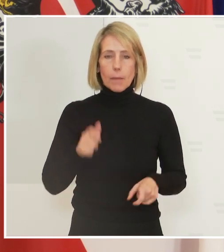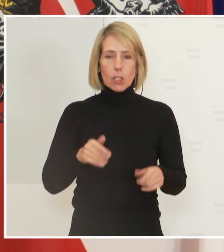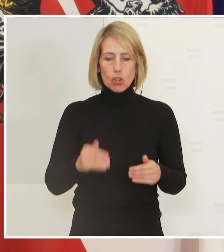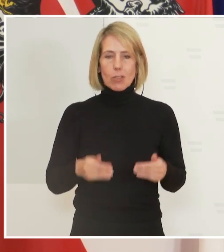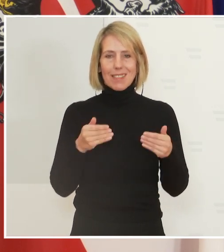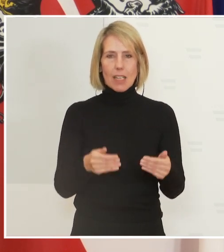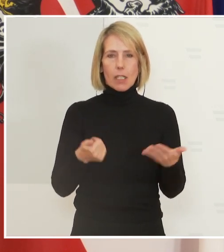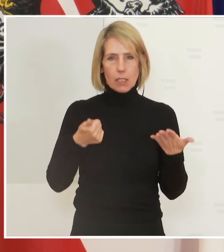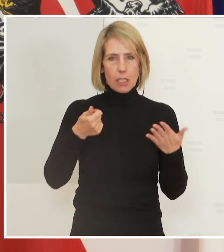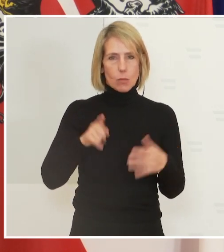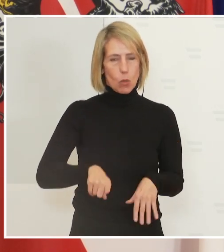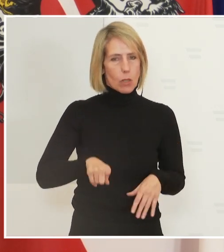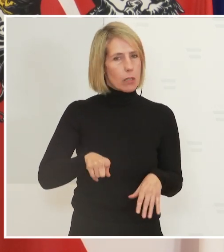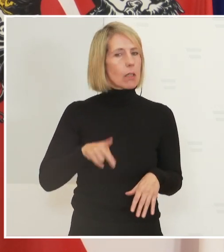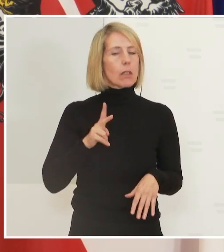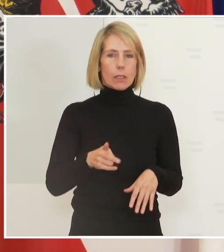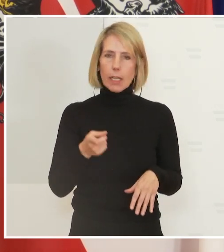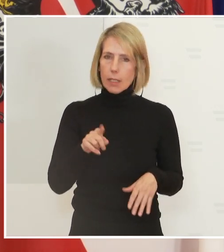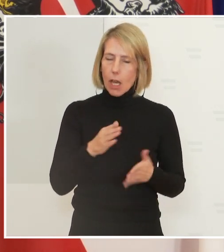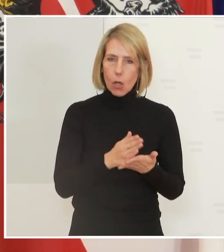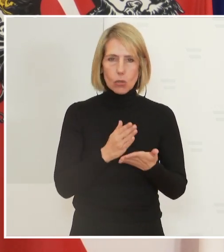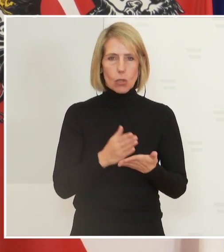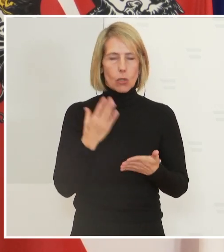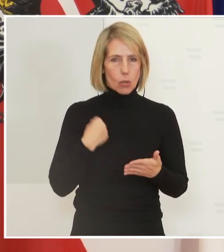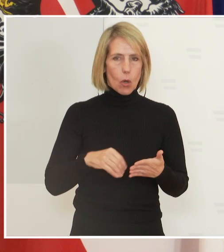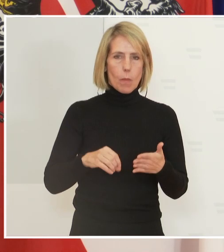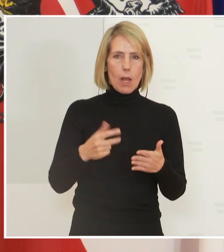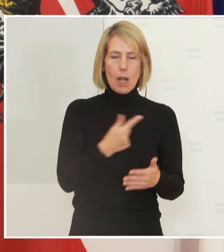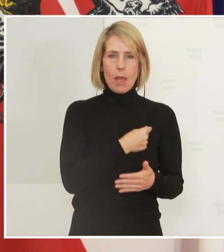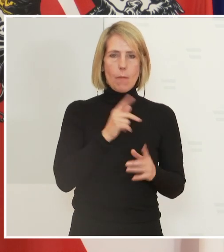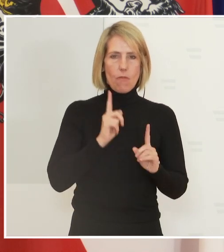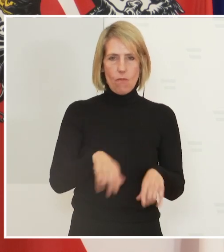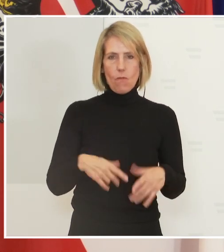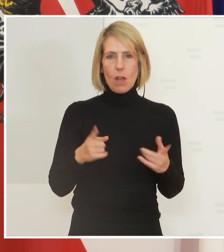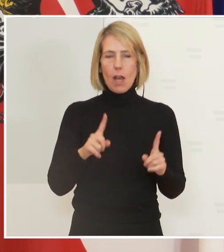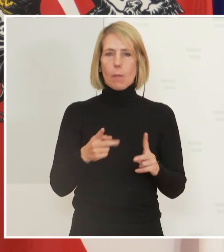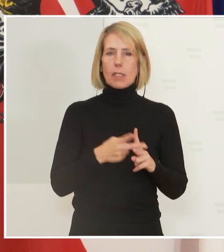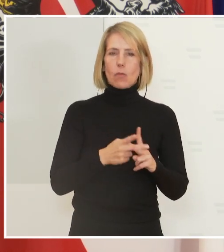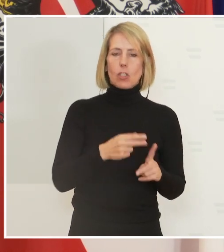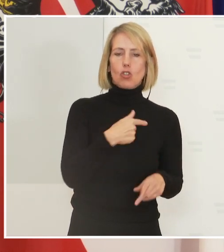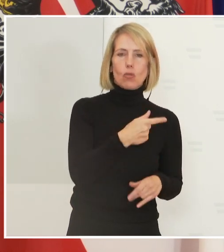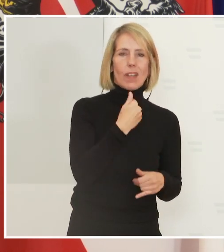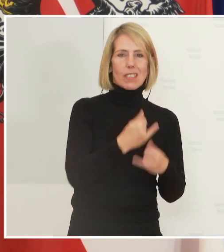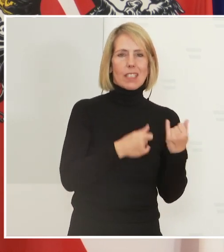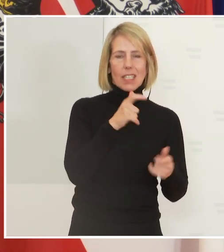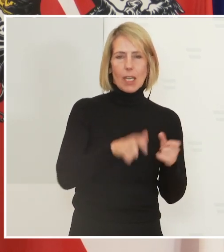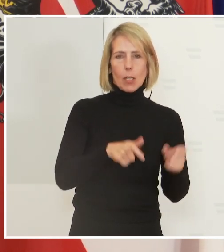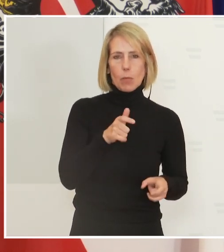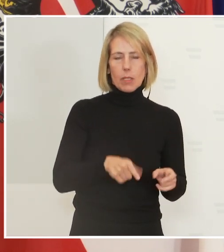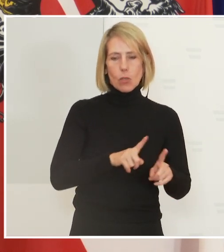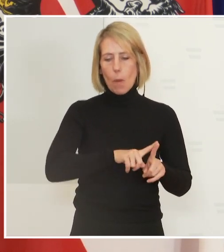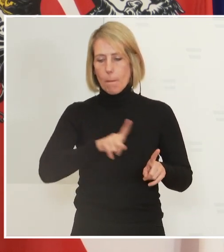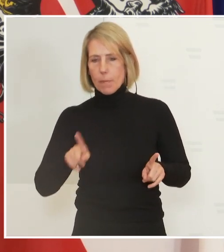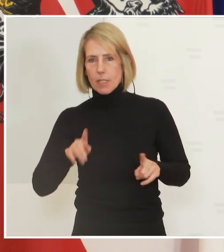impfen zu lassen. Auch da gibt es eine Empfehlung, aber es gibt natürlich zwischen dem 20-Jährigen und dem 64-Jährigen eine Schattierung. Das heißt,